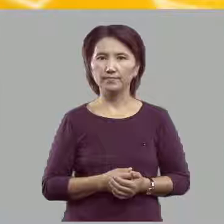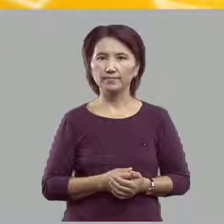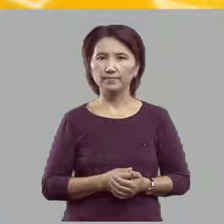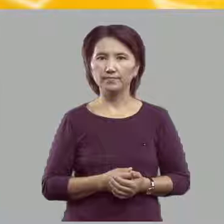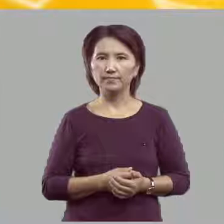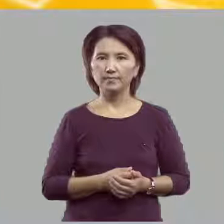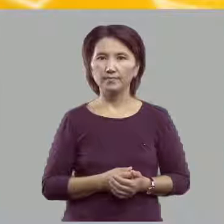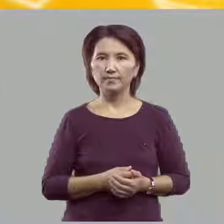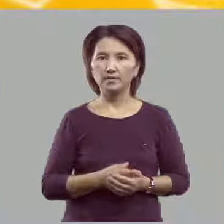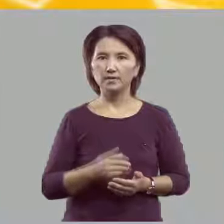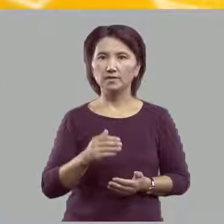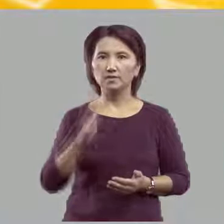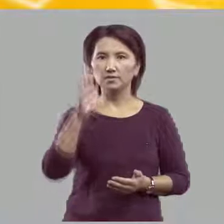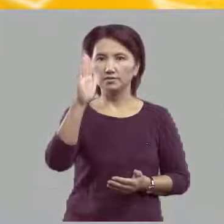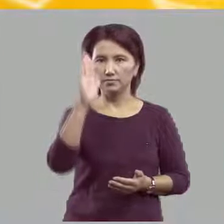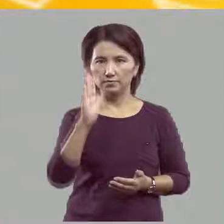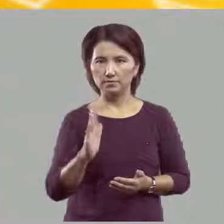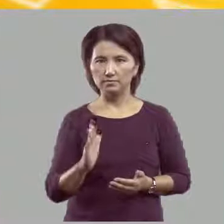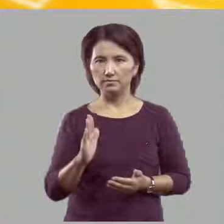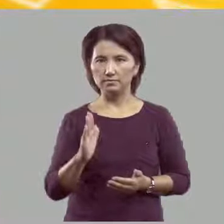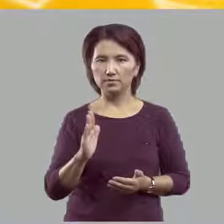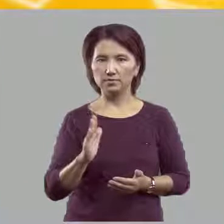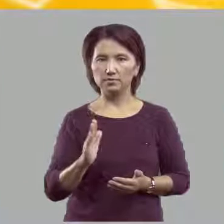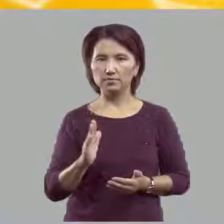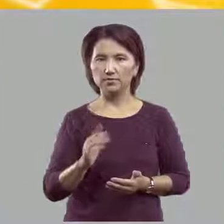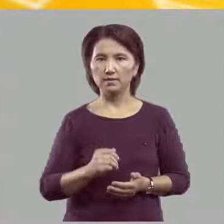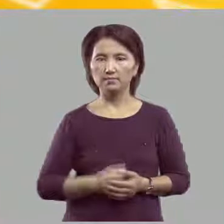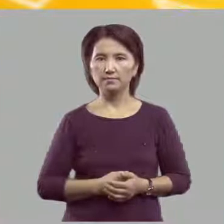Спину держите прямо.